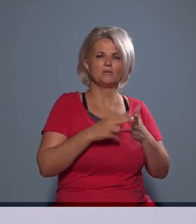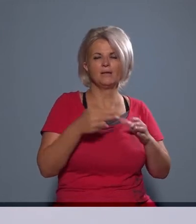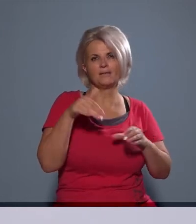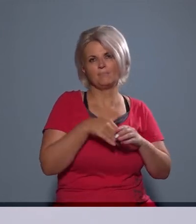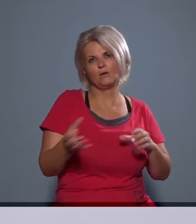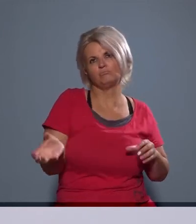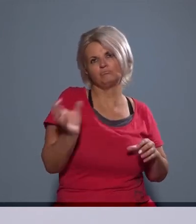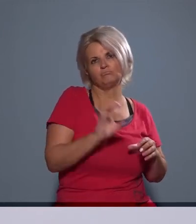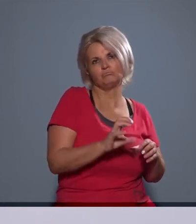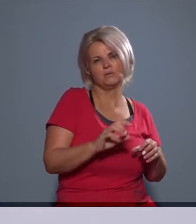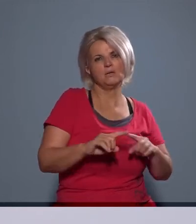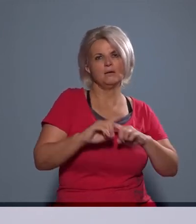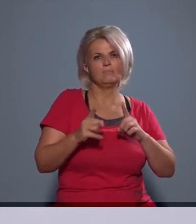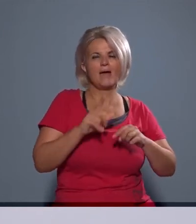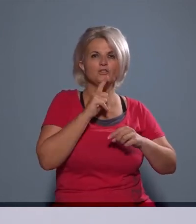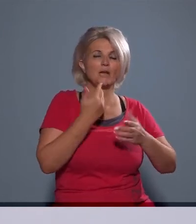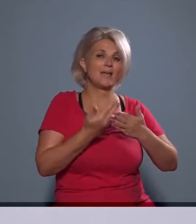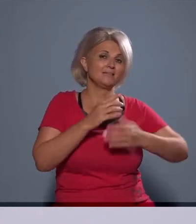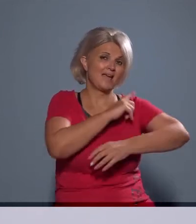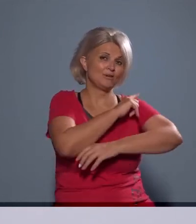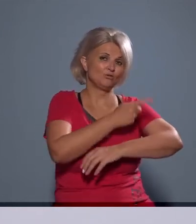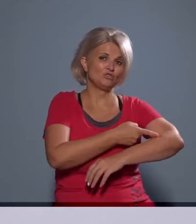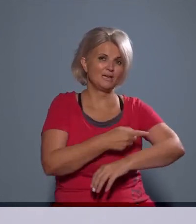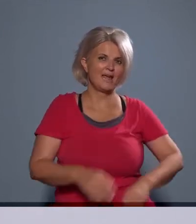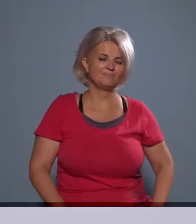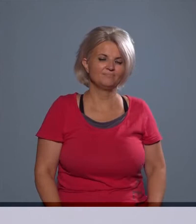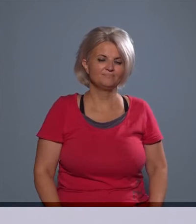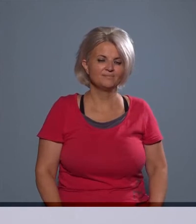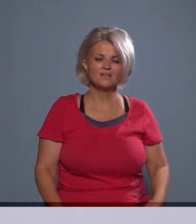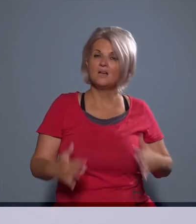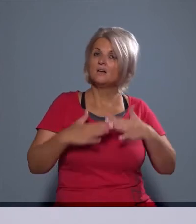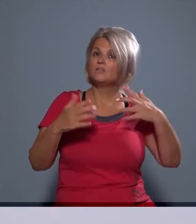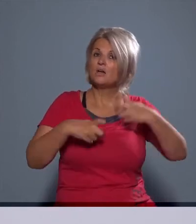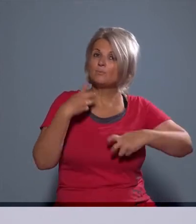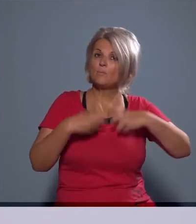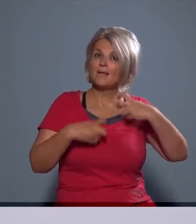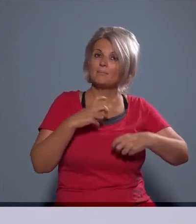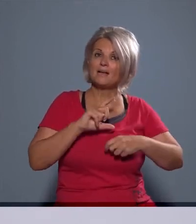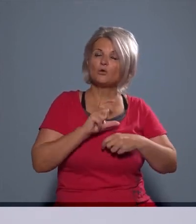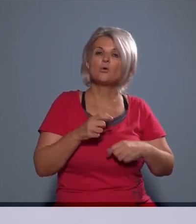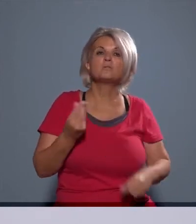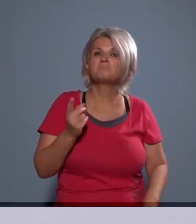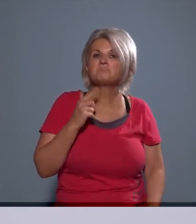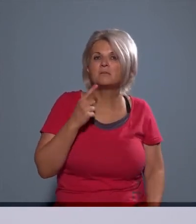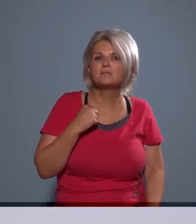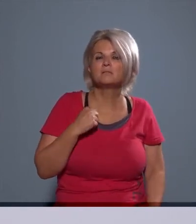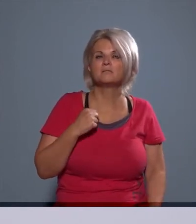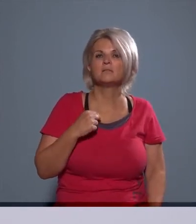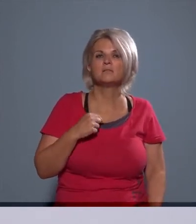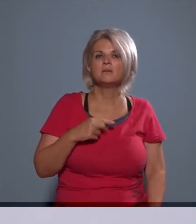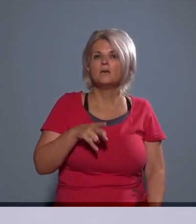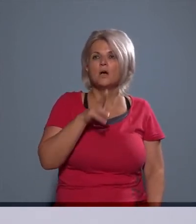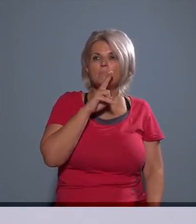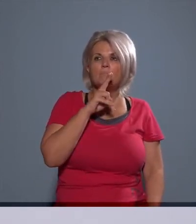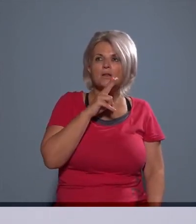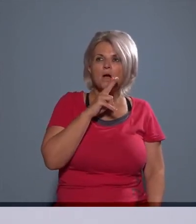az intenzitása. A legnagyobb problémát valószínűleg egyébként jelenleg az okozza, vagy a problémának, a panaszoknak a mértéke